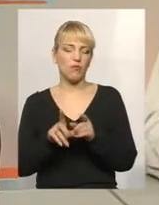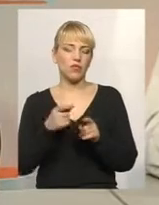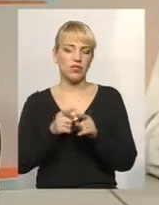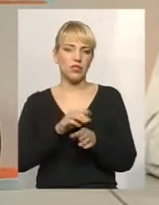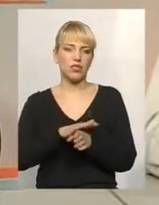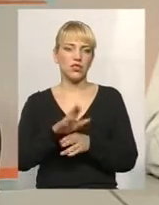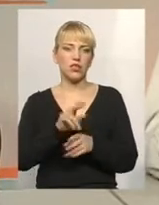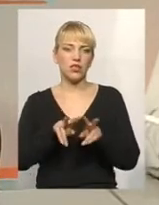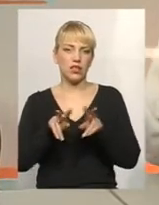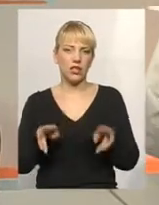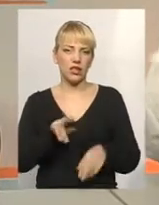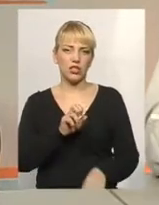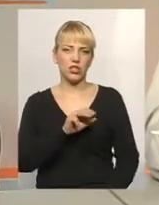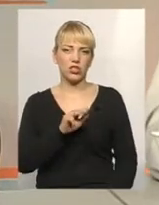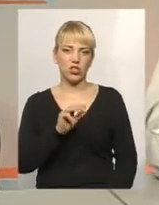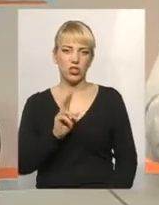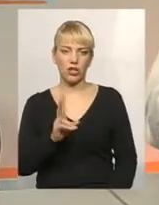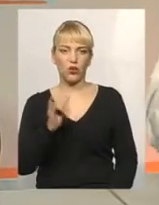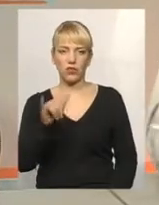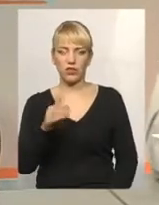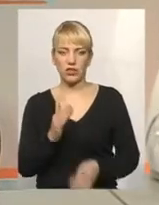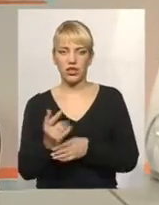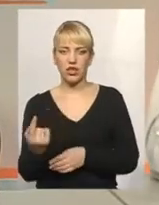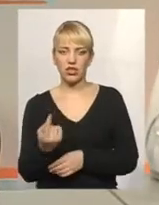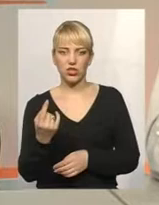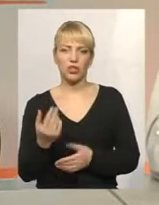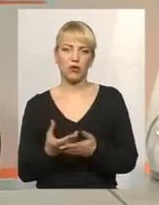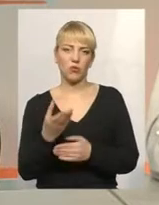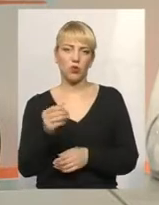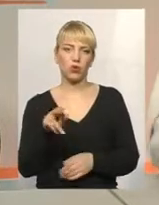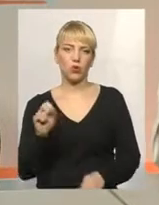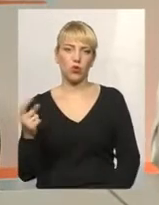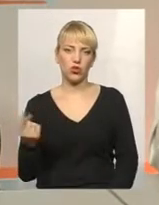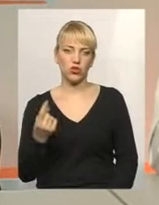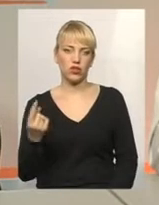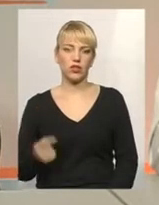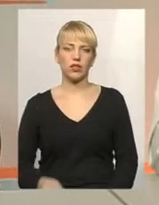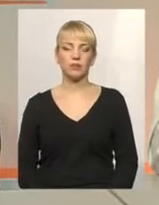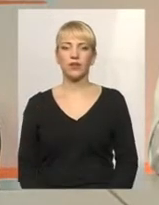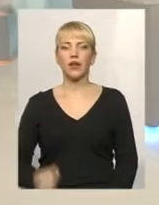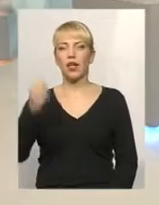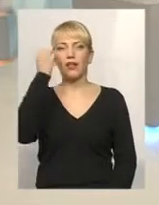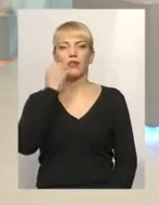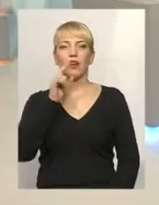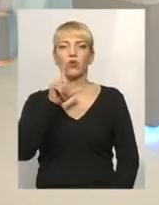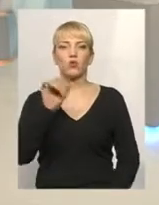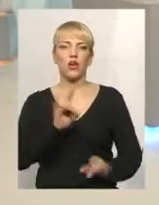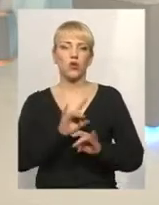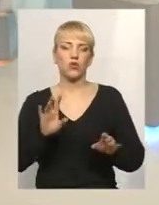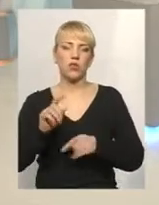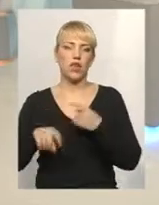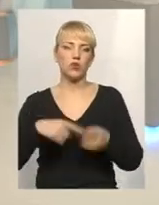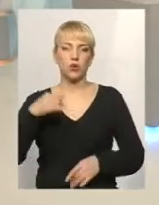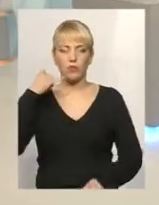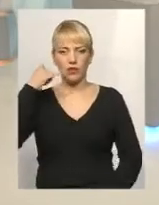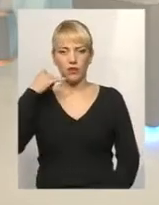як і в ЖЕКах. У вас є лічильник, ви платите по лічильнику. Дякую за роз'яснення. У нас є наступний телефонний